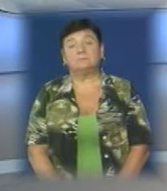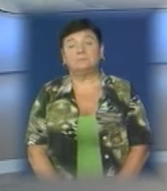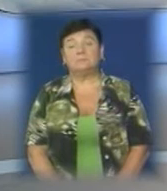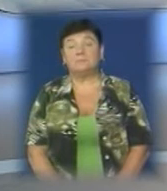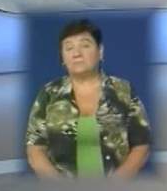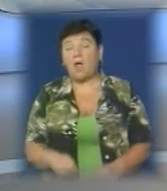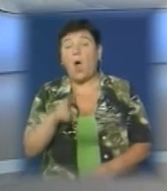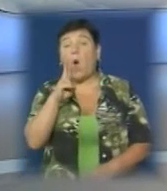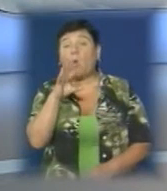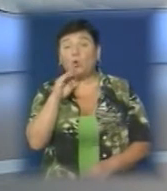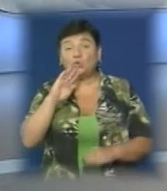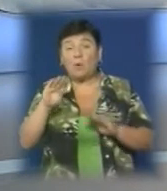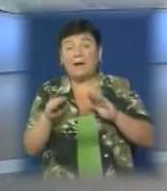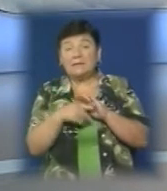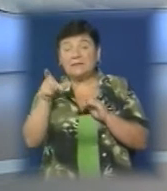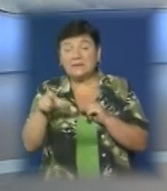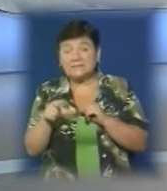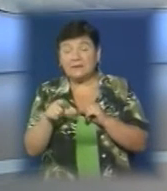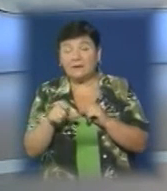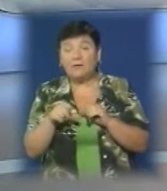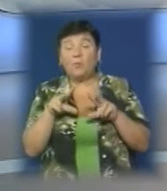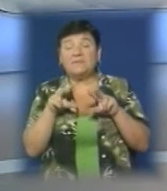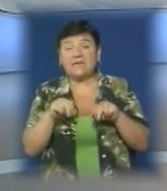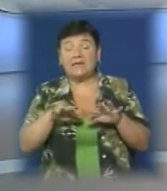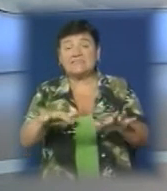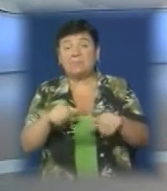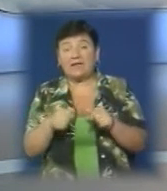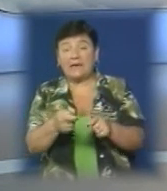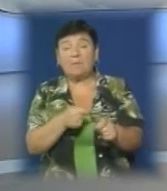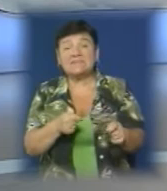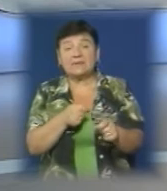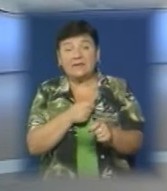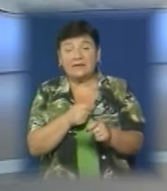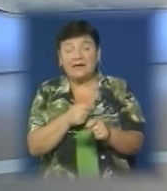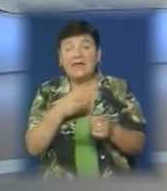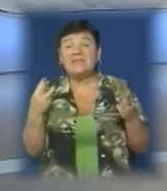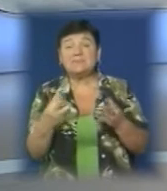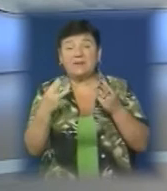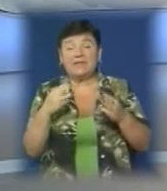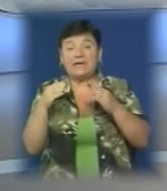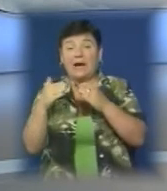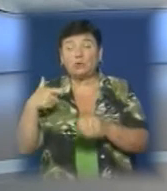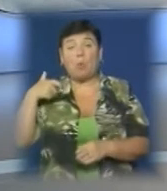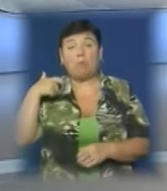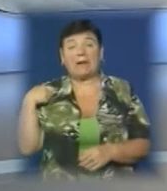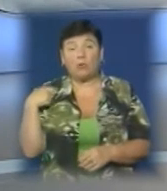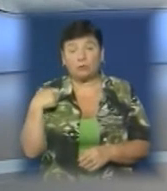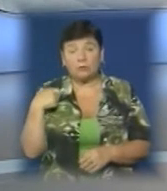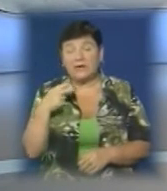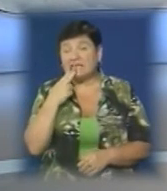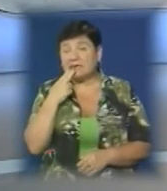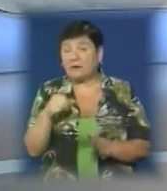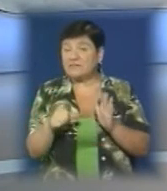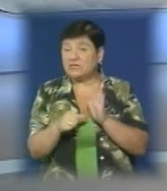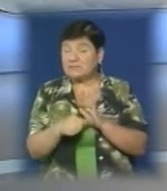Контрабандисти на Арахівщині пообіцяли забрати пістолет та спалити хату прикордоннику. Підозрювані в контрабанді сигарет